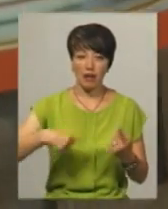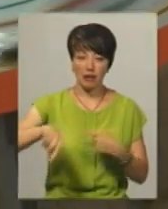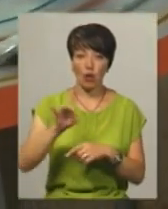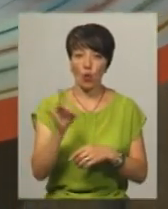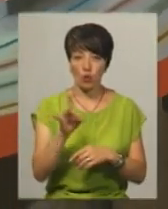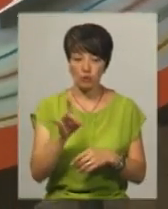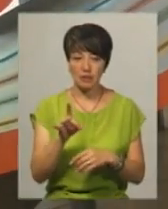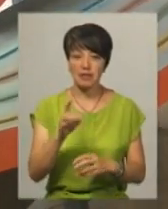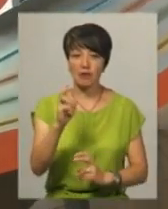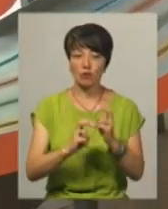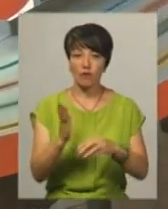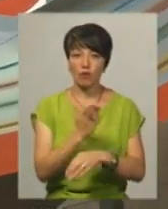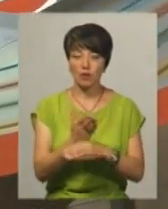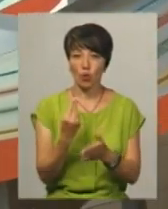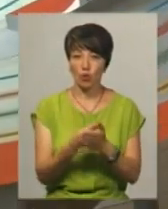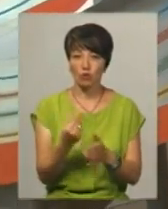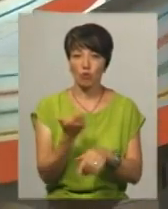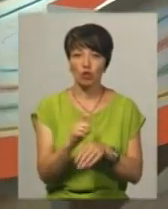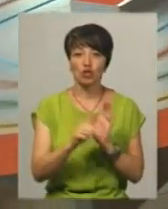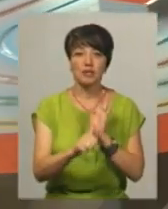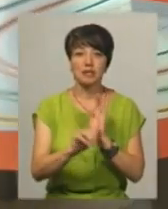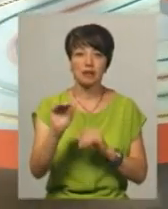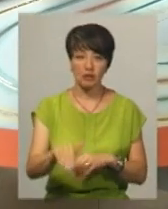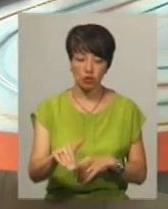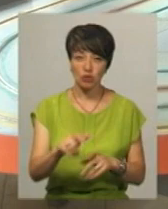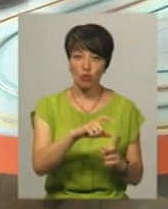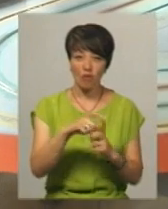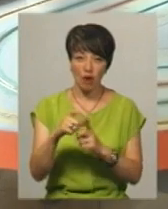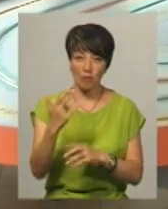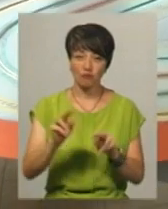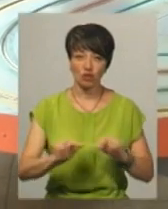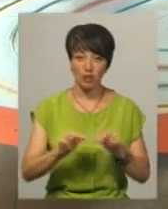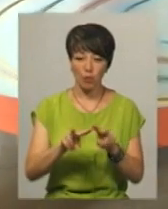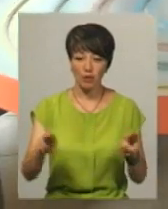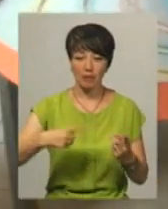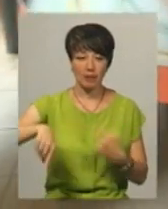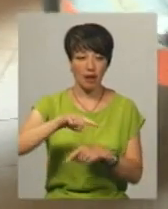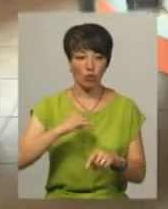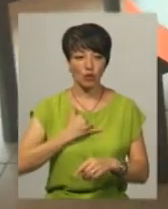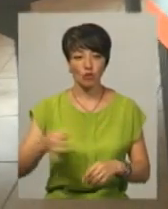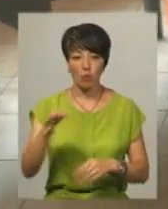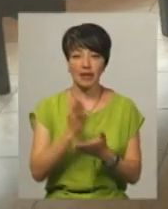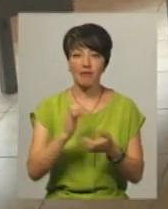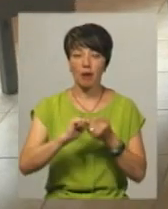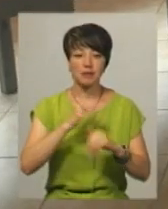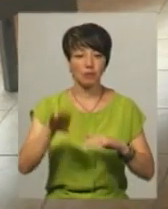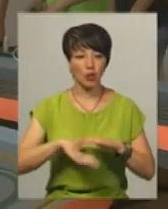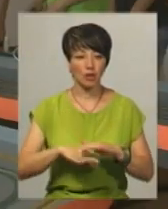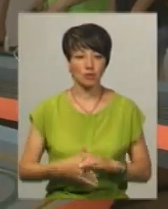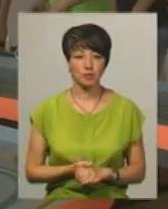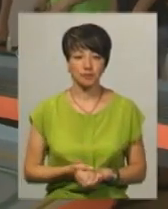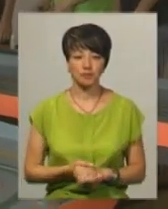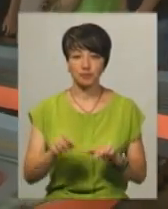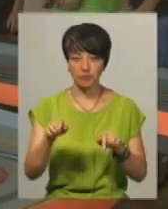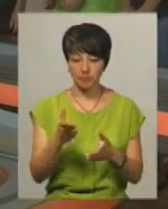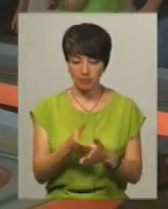розміру заводського виробництва коштує зараз понад 60 тисяч. За словами Юрія Ящука, подібний трек в нашій області є ще в Кам'янці-Подільському. Тут